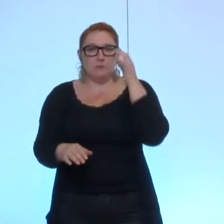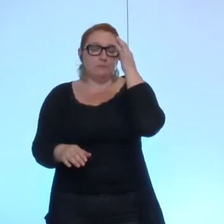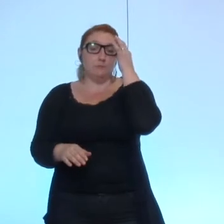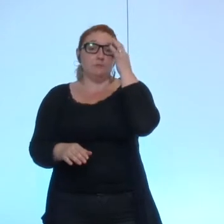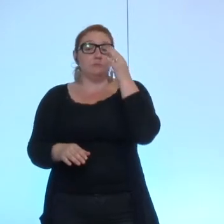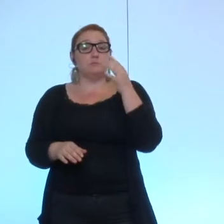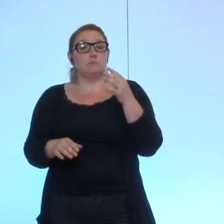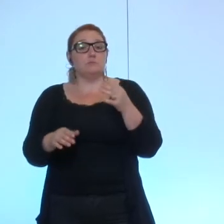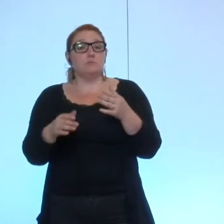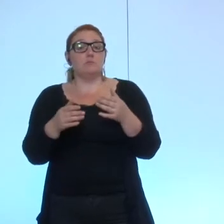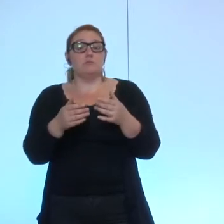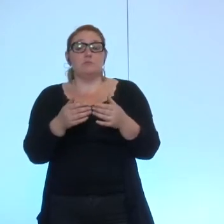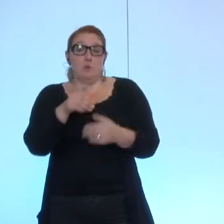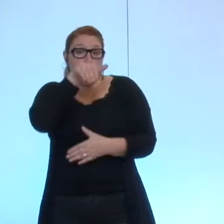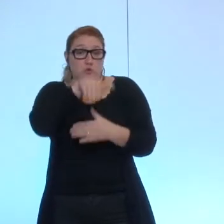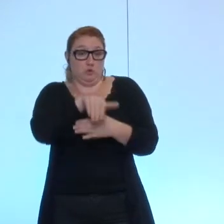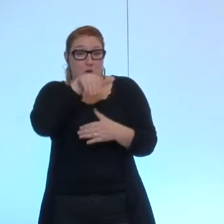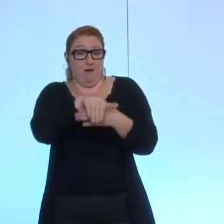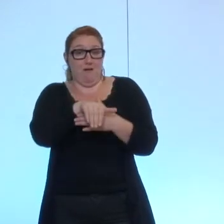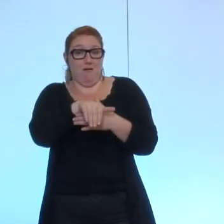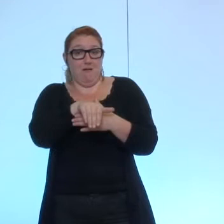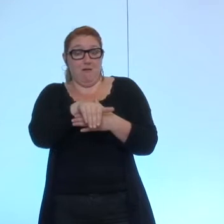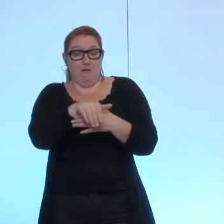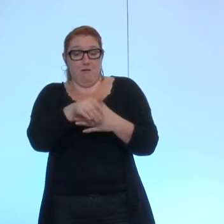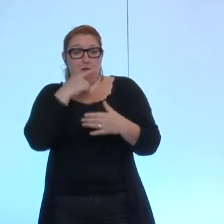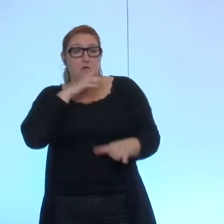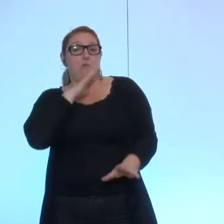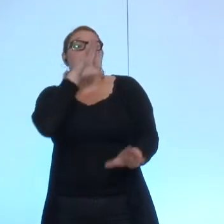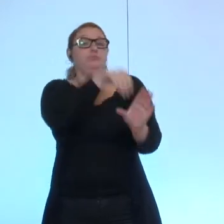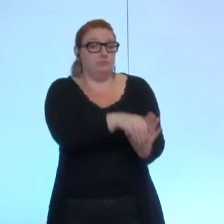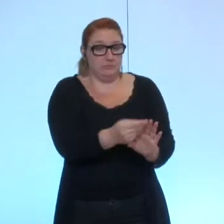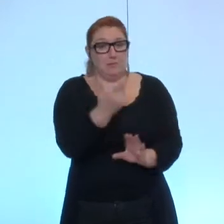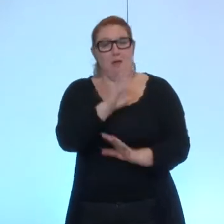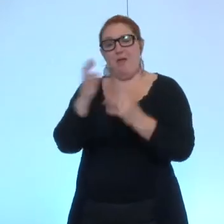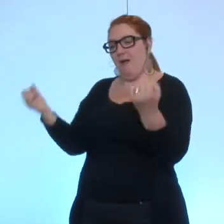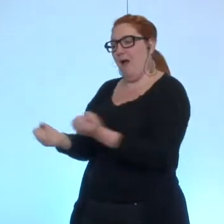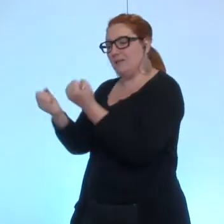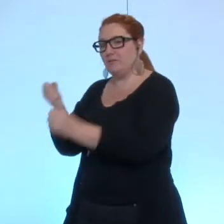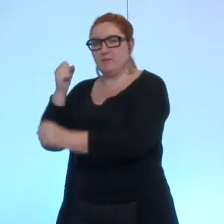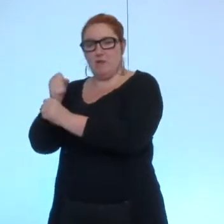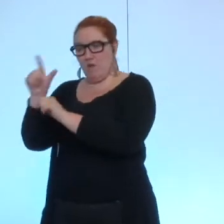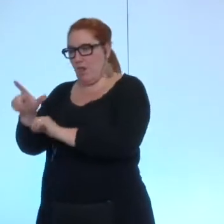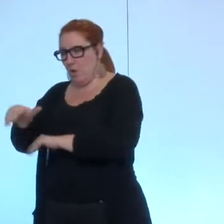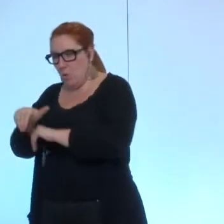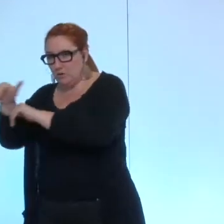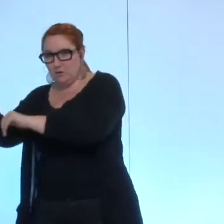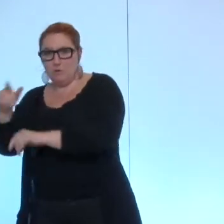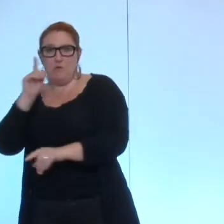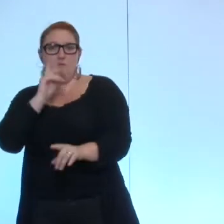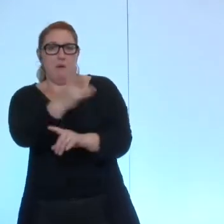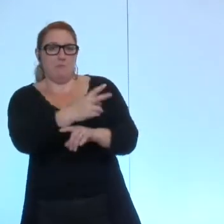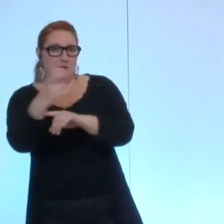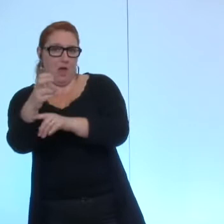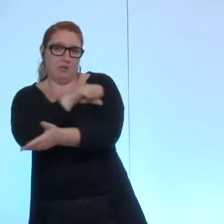qui se libère un soir, mais qui a gardé une activité ou une partie de son activité, qui prend une garde, une gardienne à qu'elle